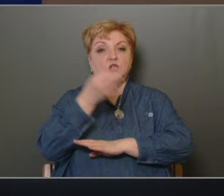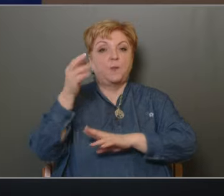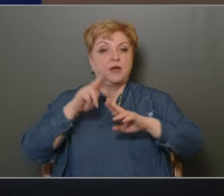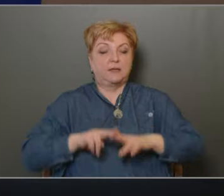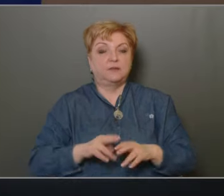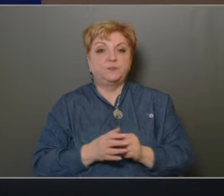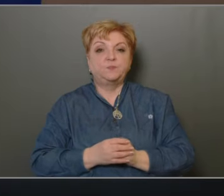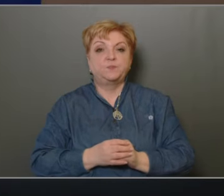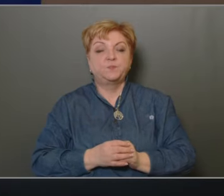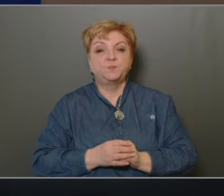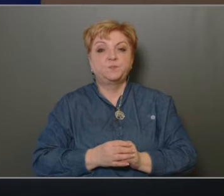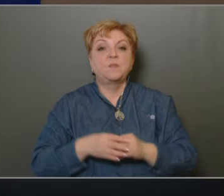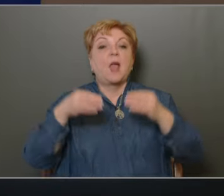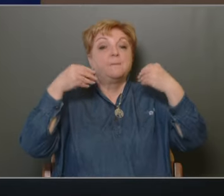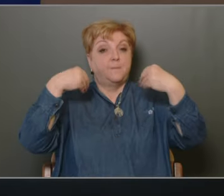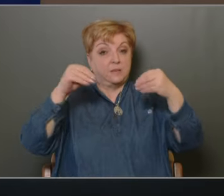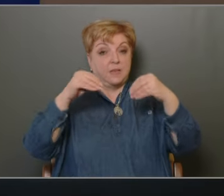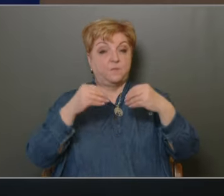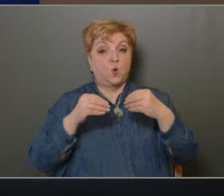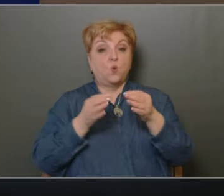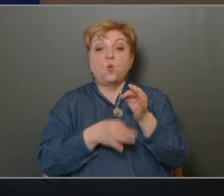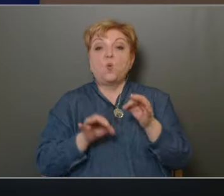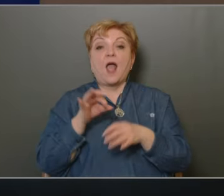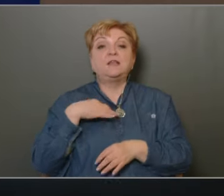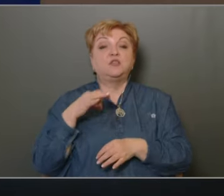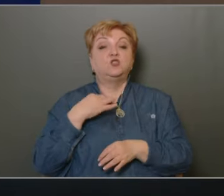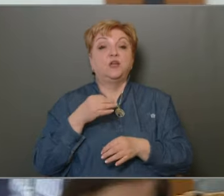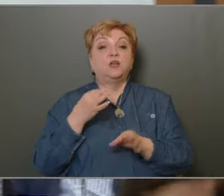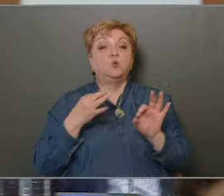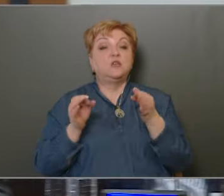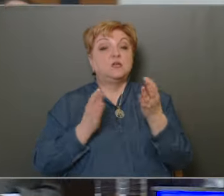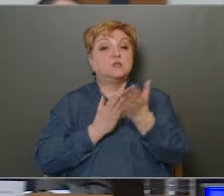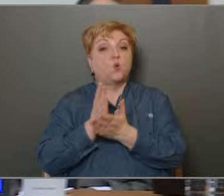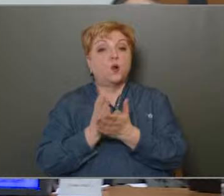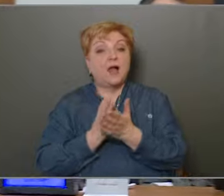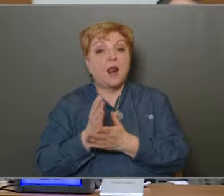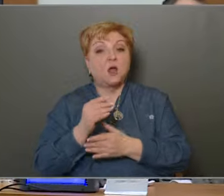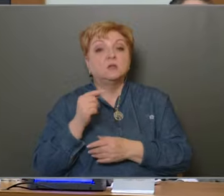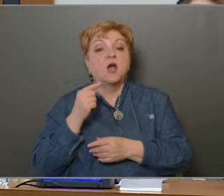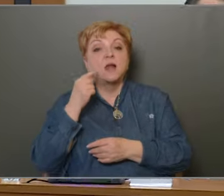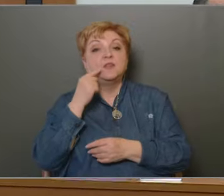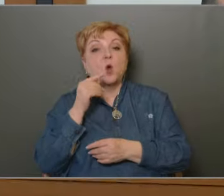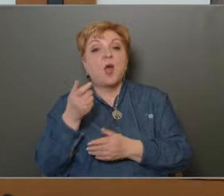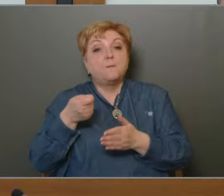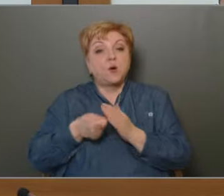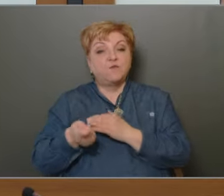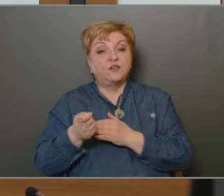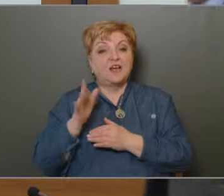napirendünket. Beszámoló az egészségügyi szolgálat közhasznú, non-profit KFT